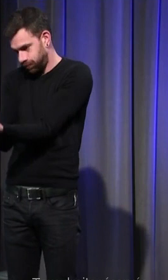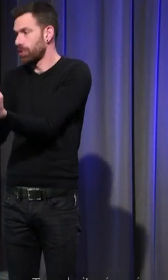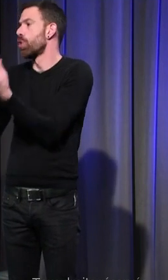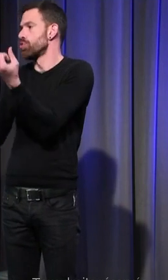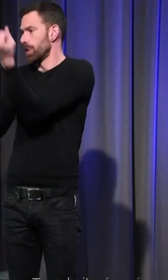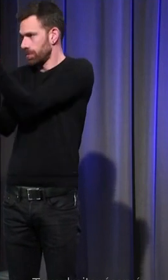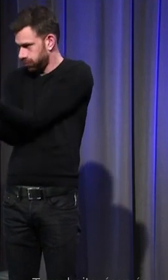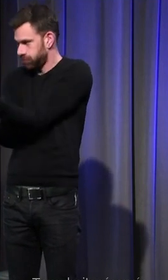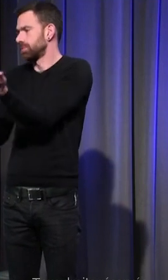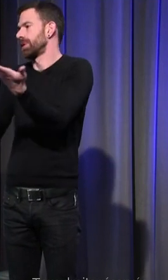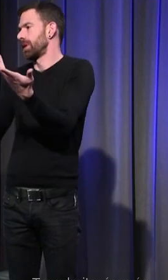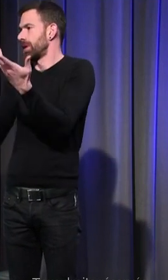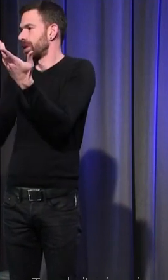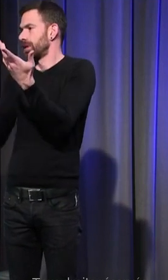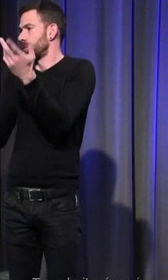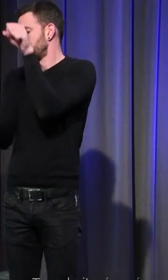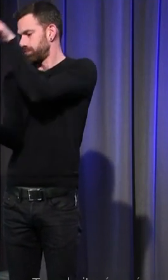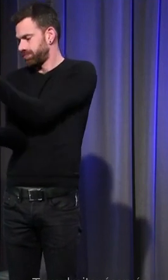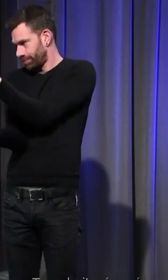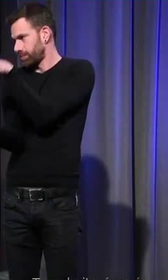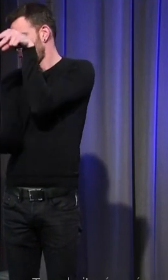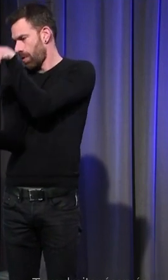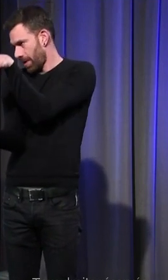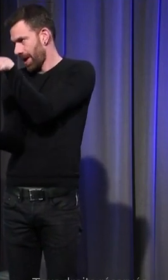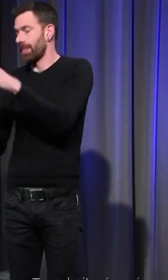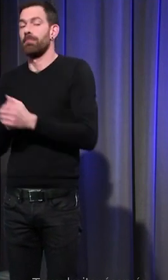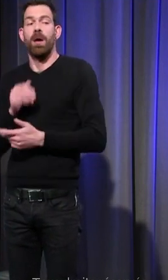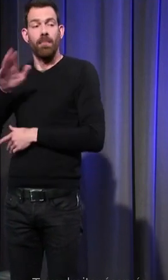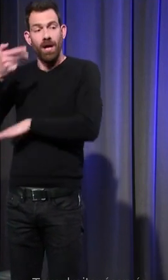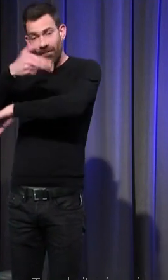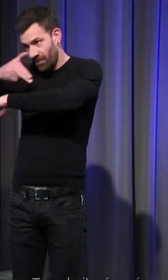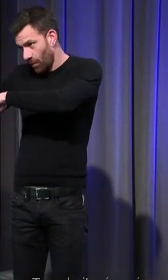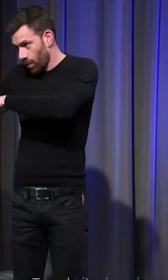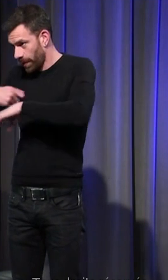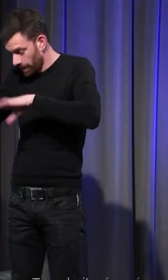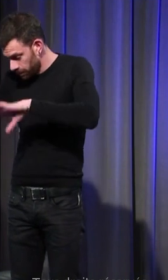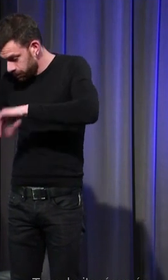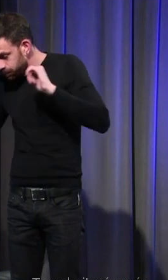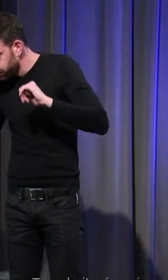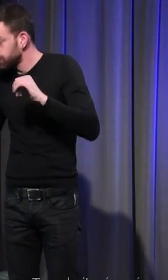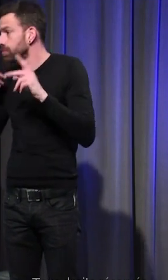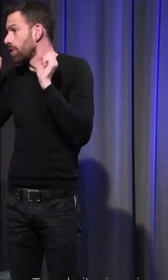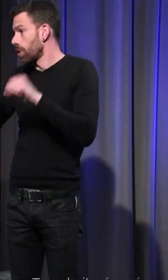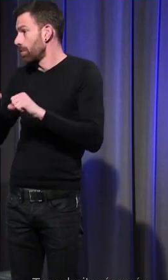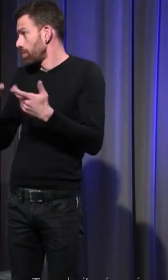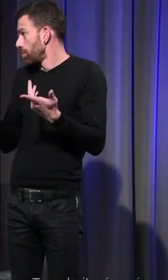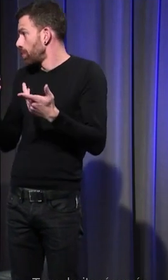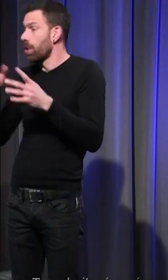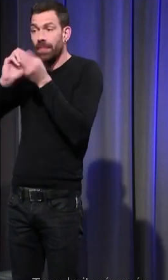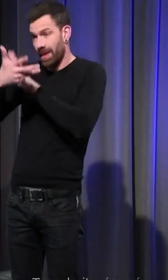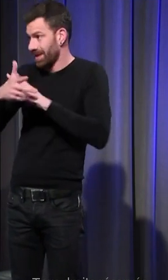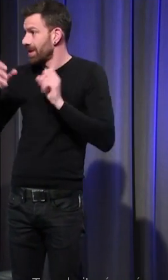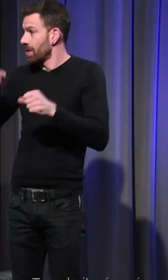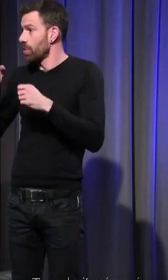de façon à que leur visage se regarde et quand on fouille on trouve soit des squelettes vous pourrez en regarder sur internet